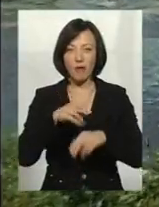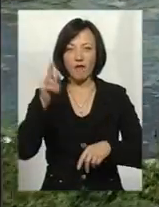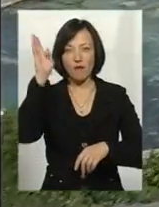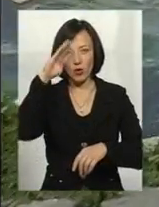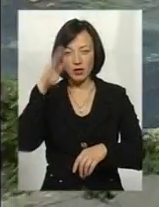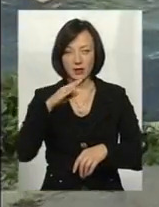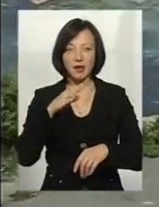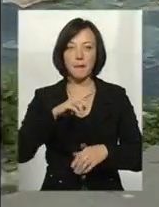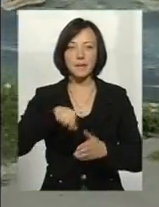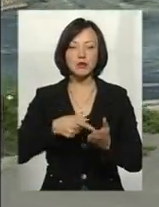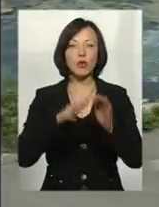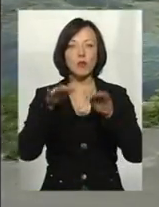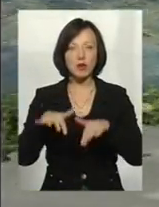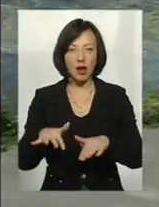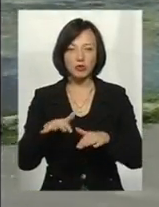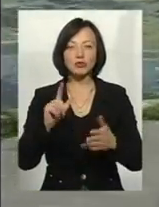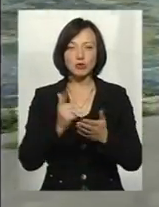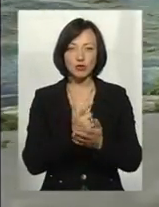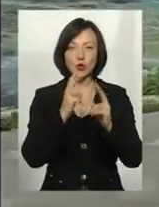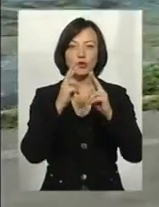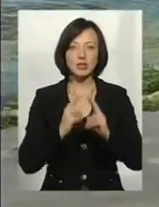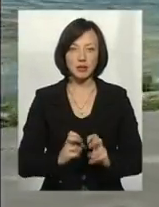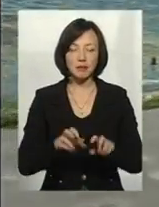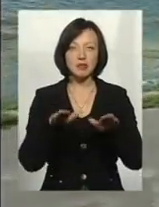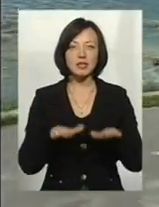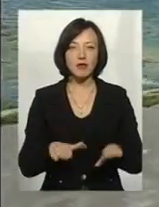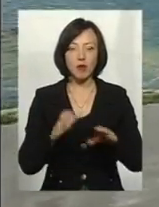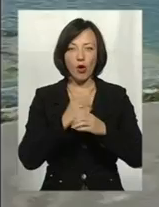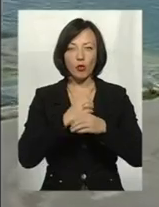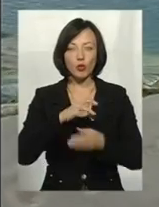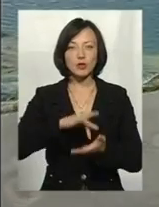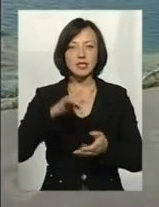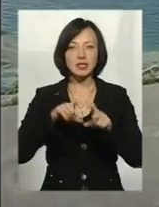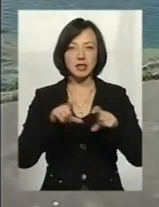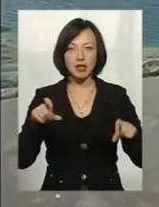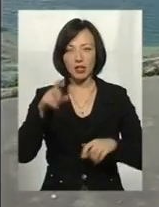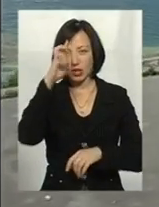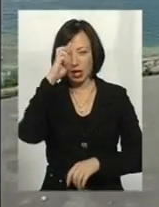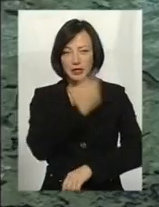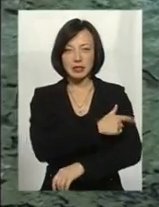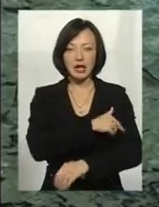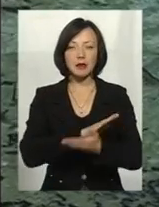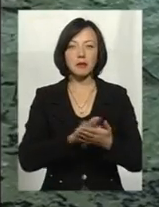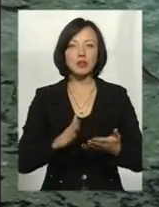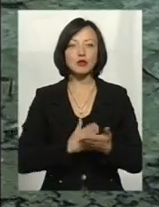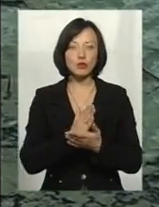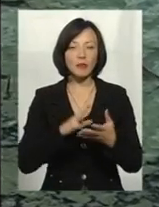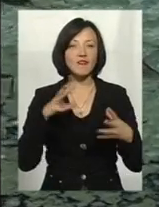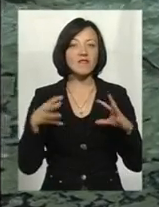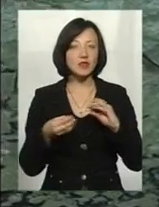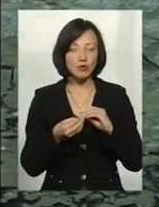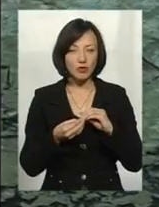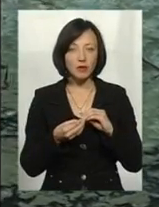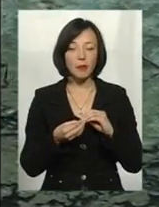Хмельницького міського пляжу в чергове дослідили у місцевому лабораторному центрі Держсан і підслужби. За висновками тамтешніх